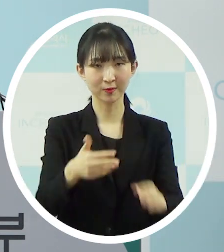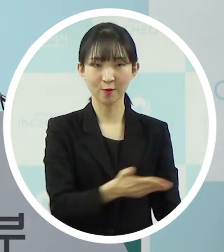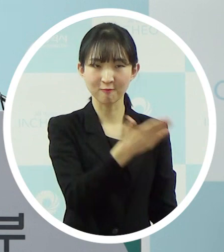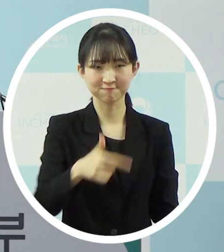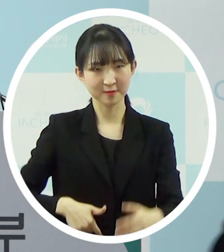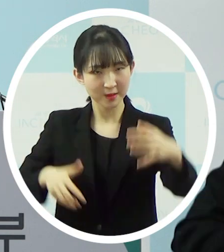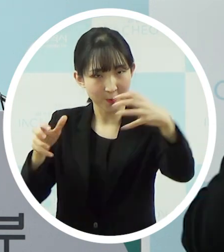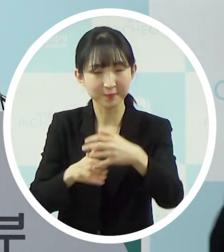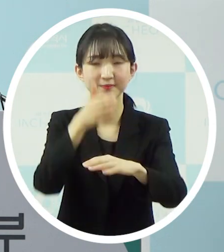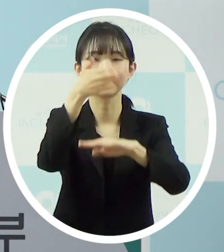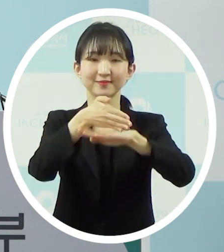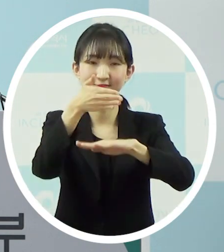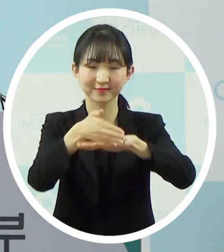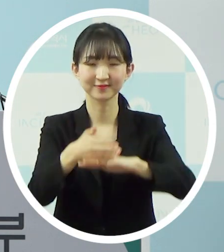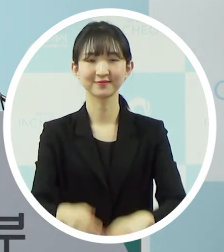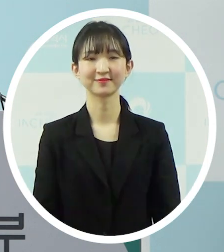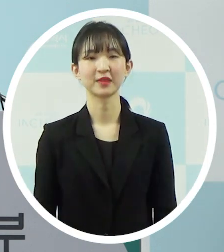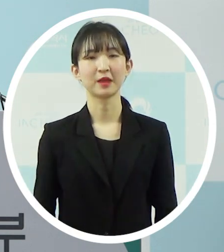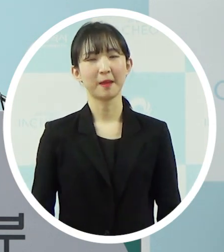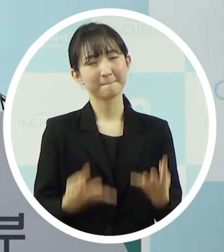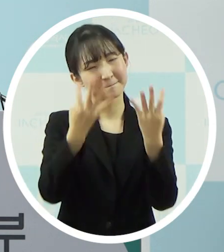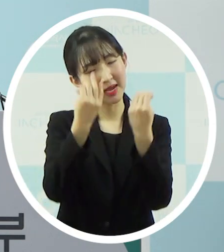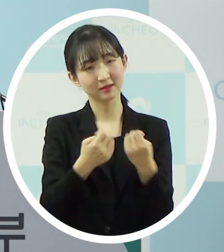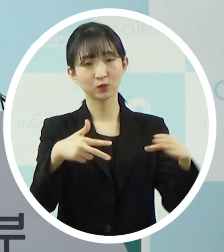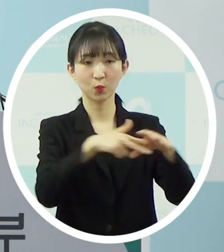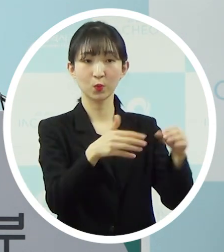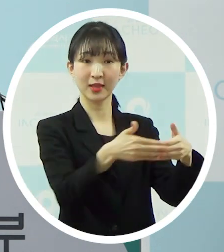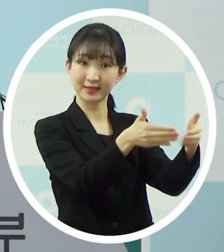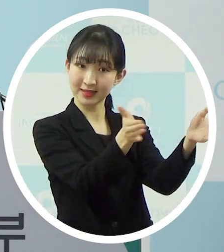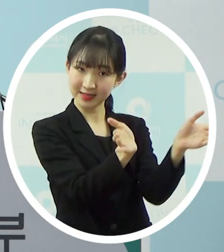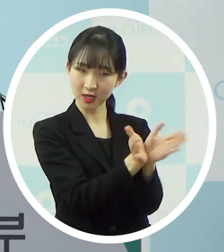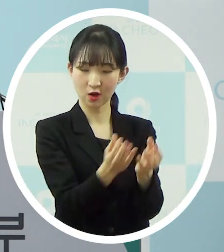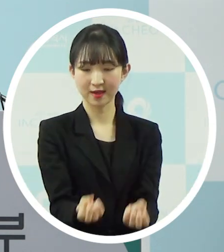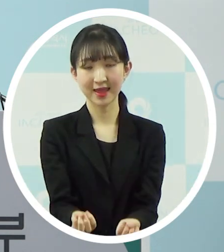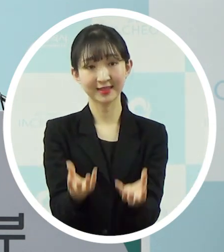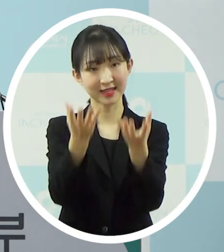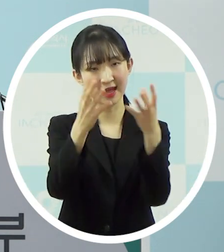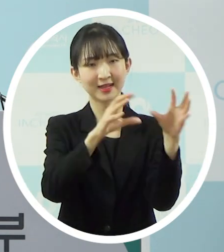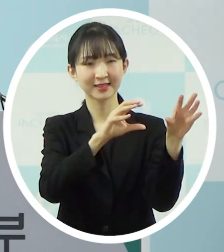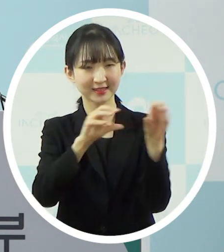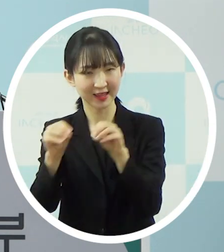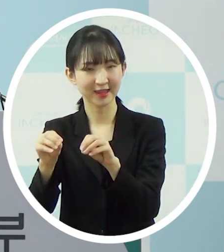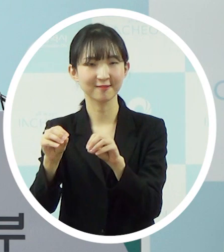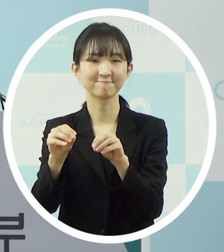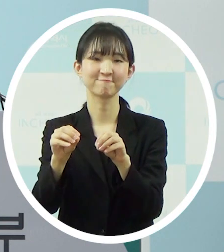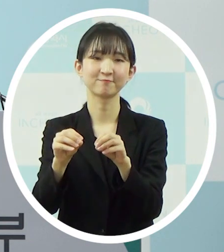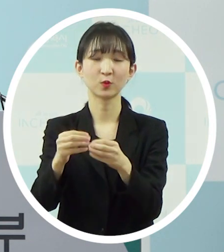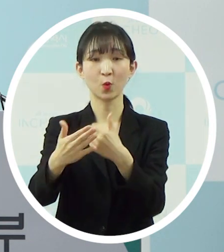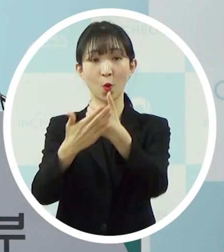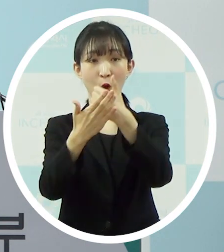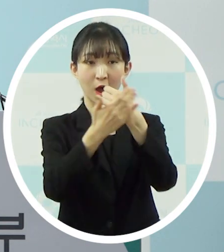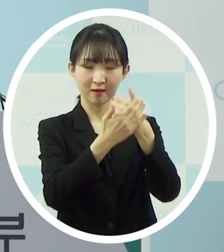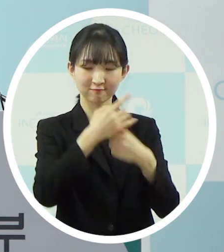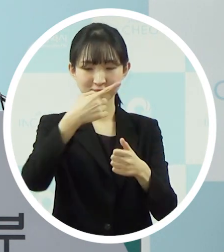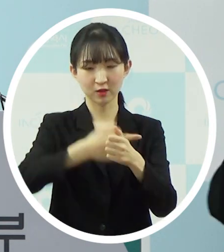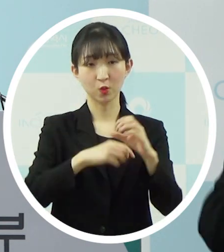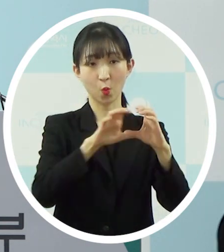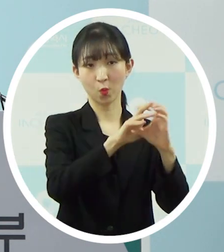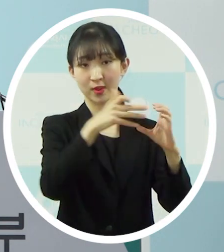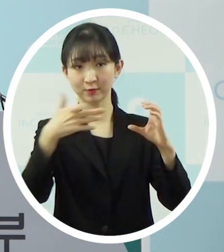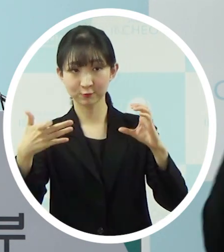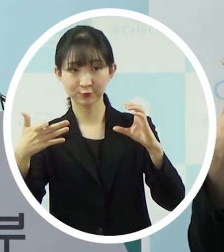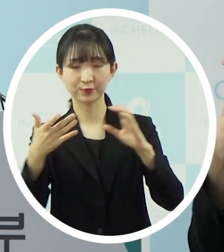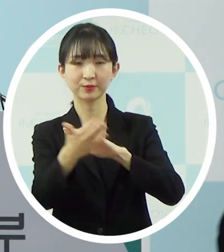감사드립니다. 더 많은 종교단체에서 행사 자제에 동참해 주신다면 코로나19의